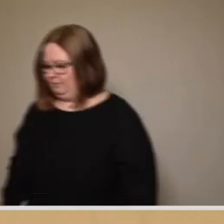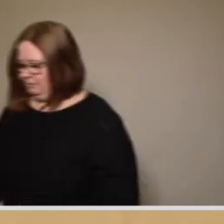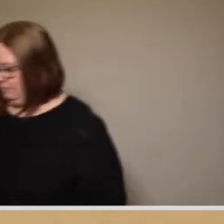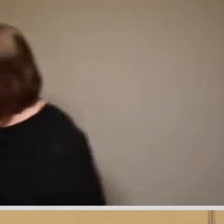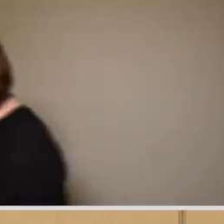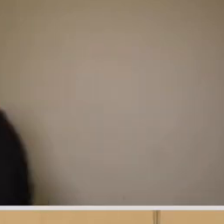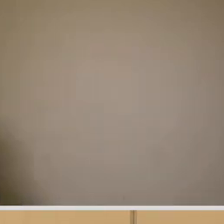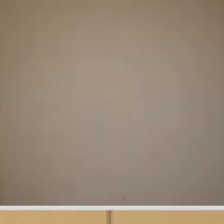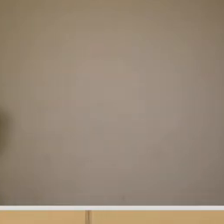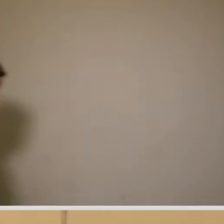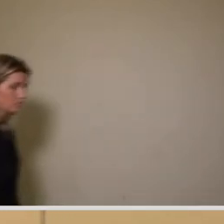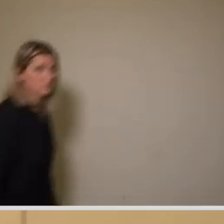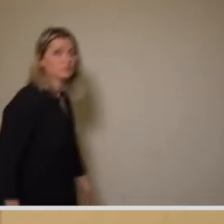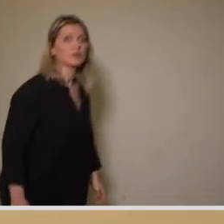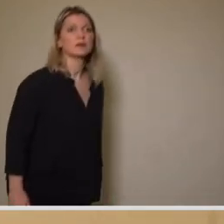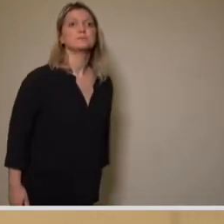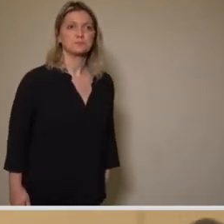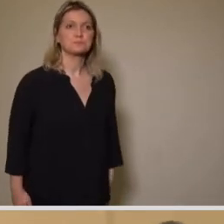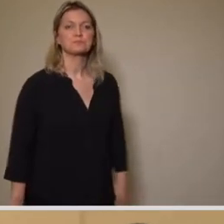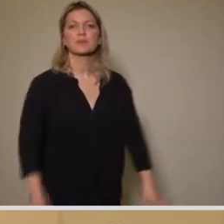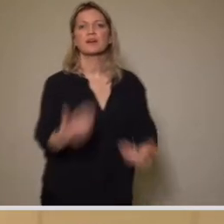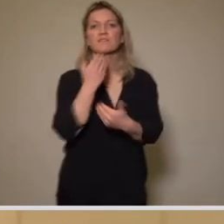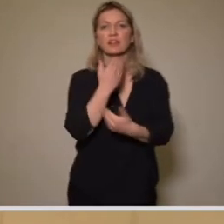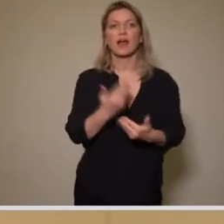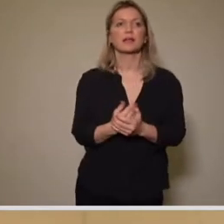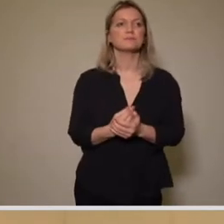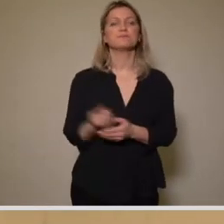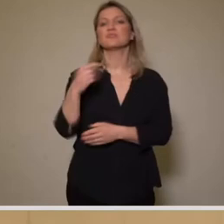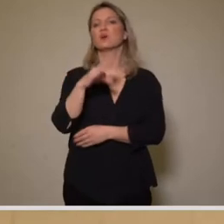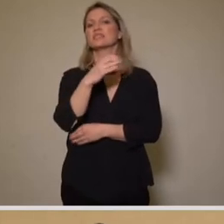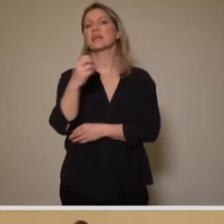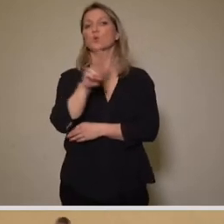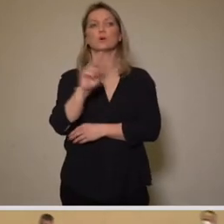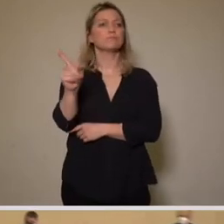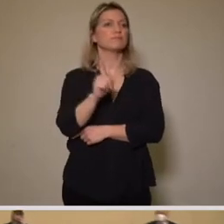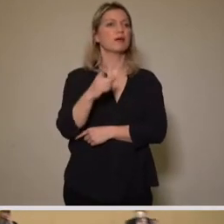Vielen Dank, Frau Bischofberger. Für die CDU-Fraktion Herr Böhm, bitte.